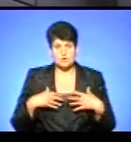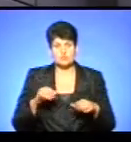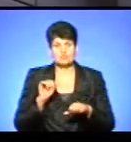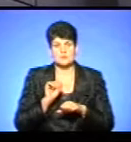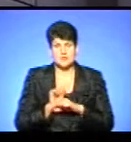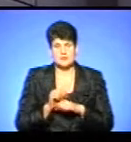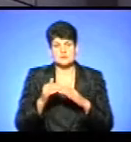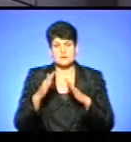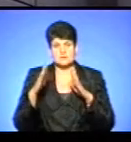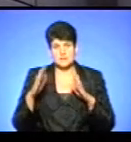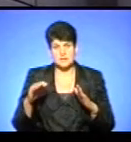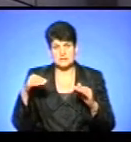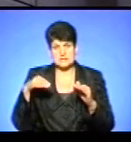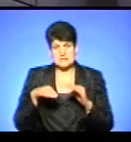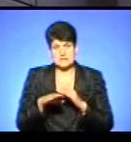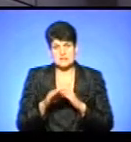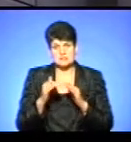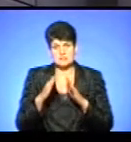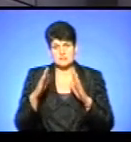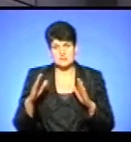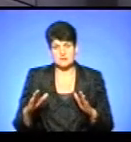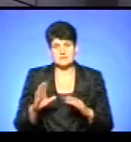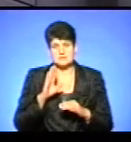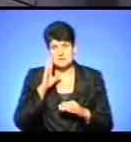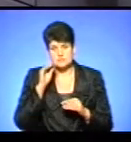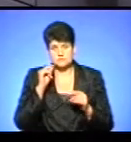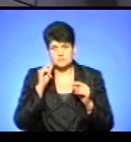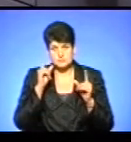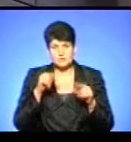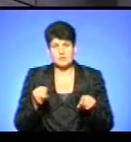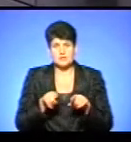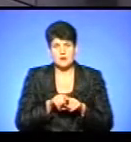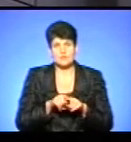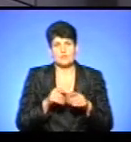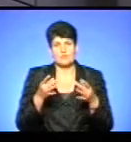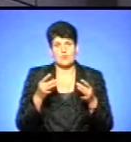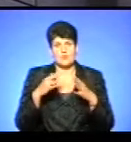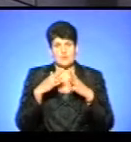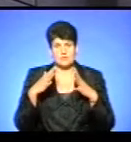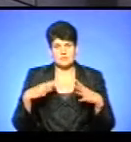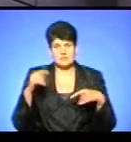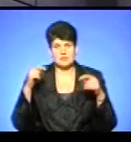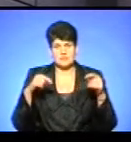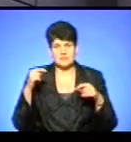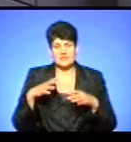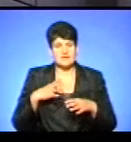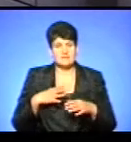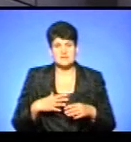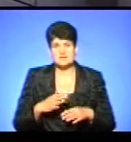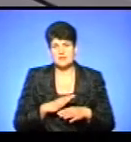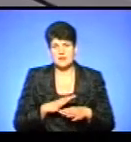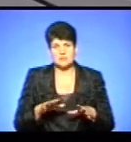розкладали намети, залазили в наші намети мокрі, зранку просналися, намети багатьох протікали, бо вже не отримали